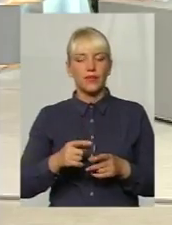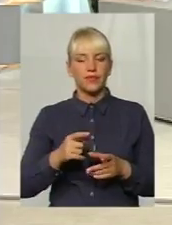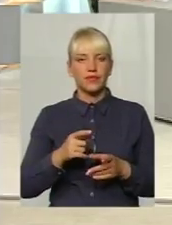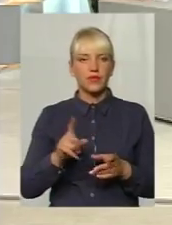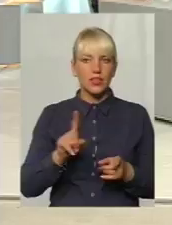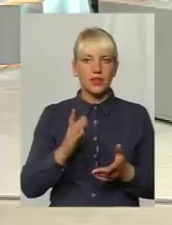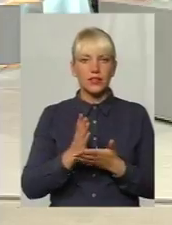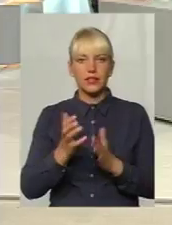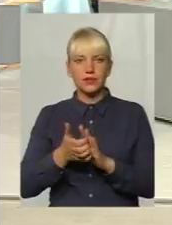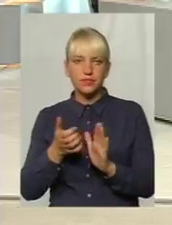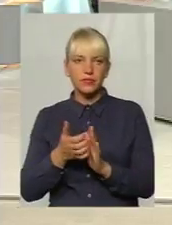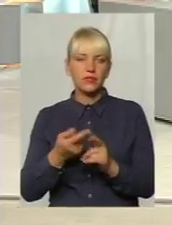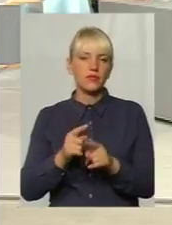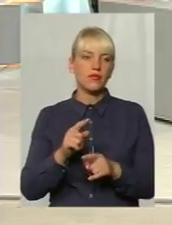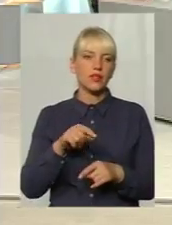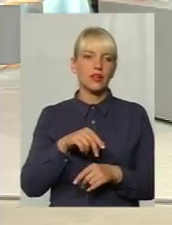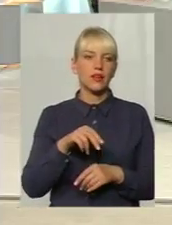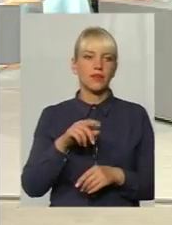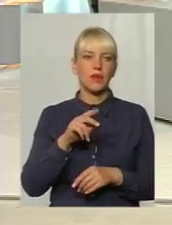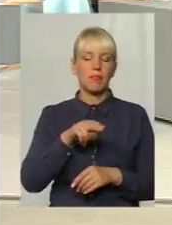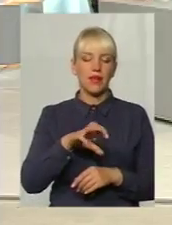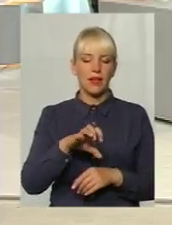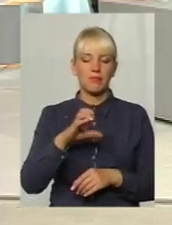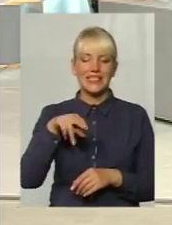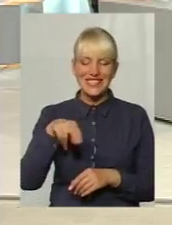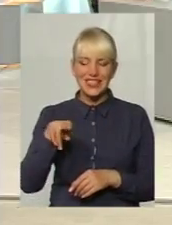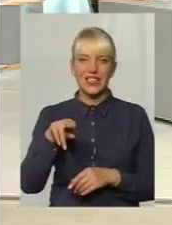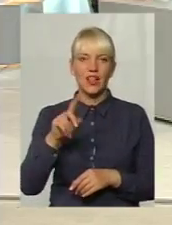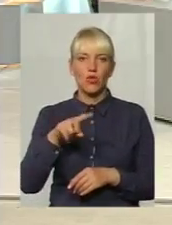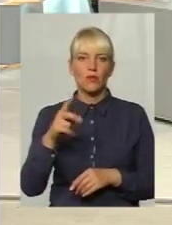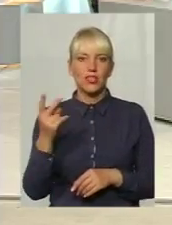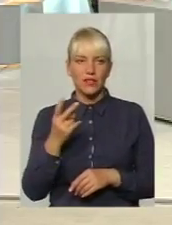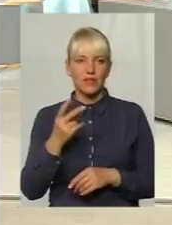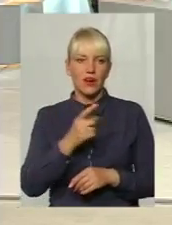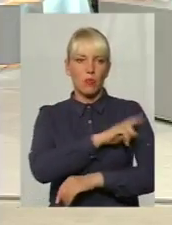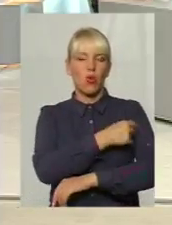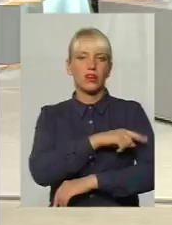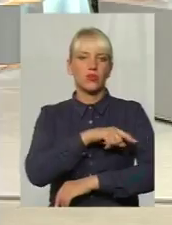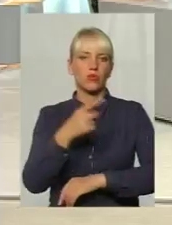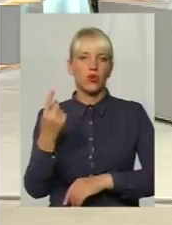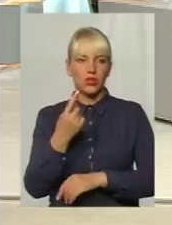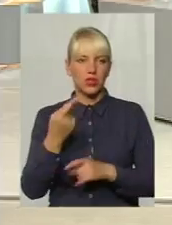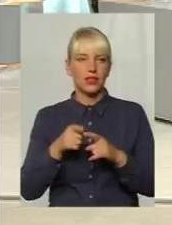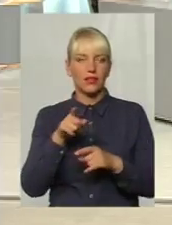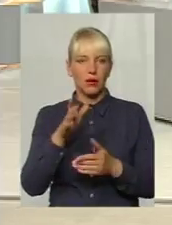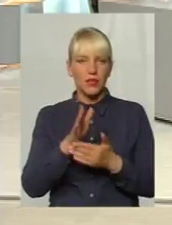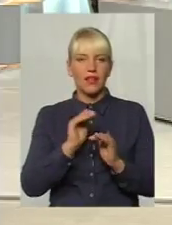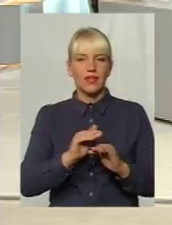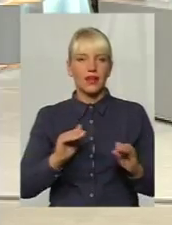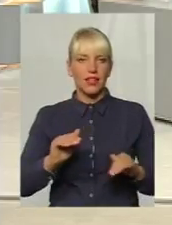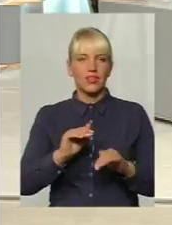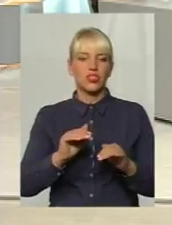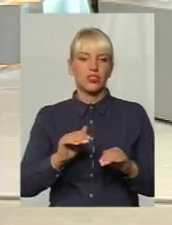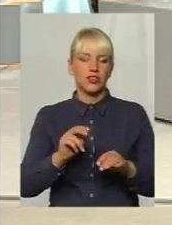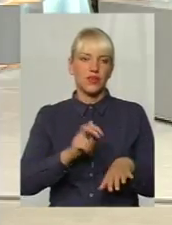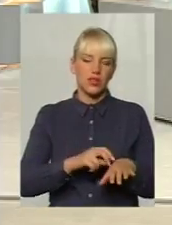яке розташовується в першій поліклініці, так само, я так розумію, там також є вже педіатри, чого не було до цього? Так. Що змінилося